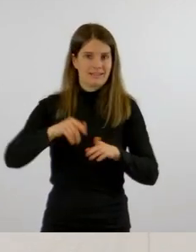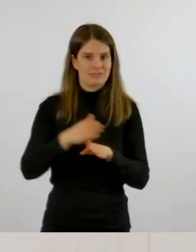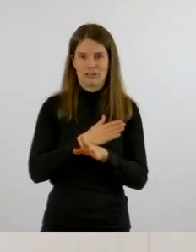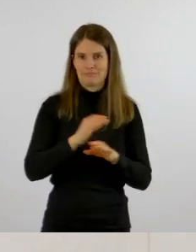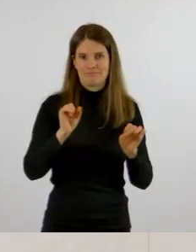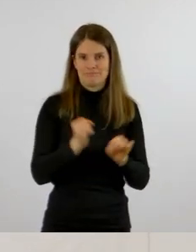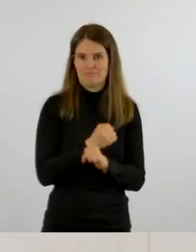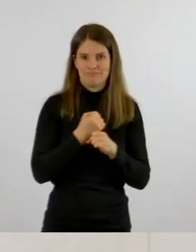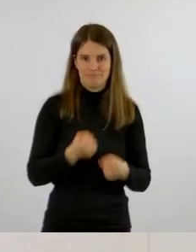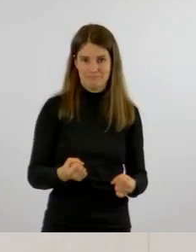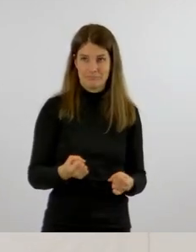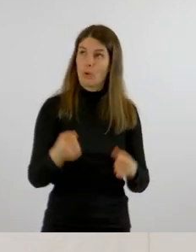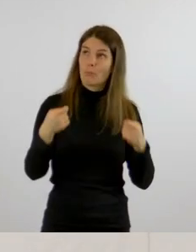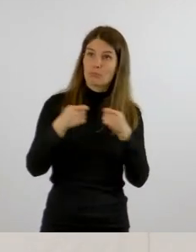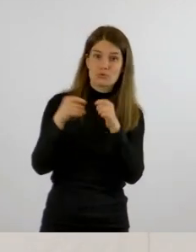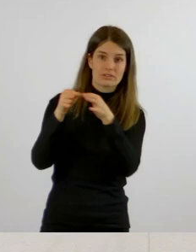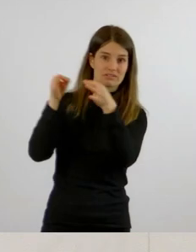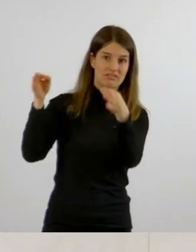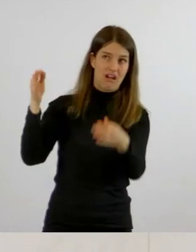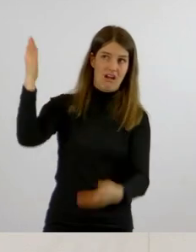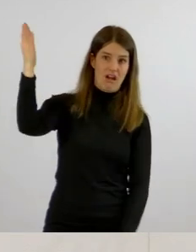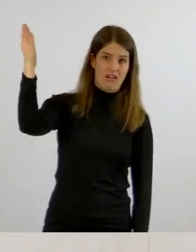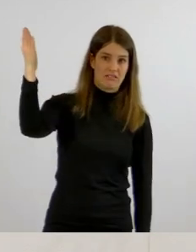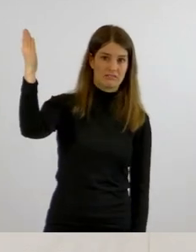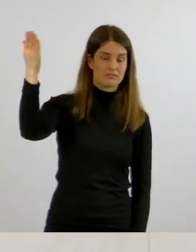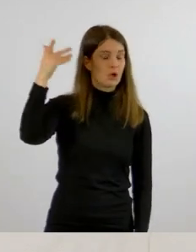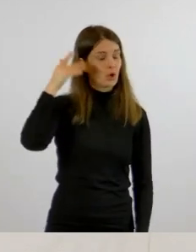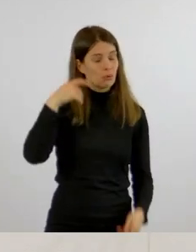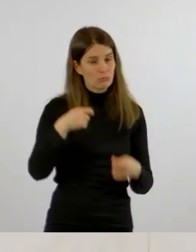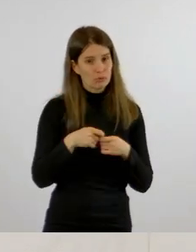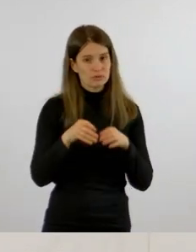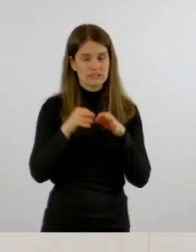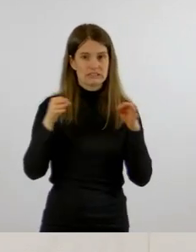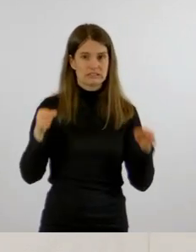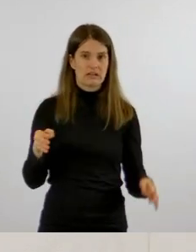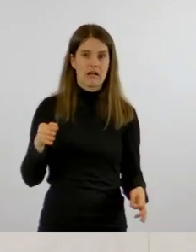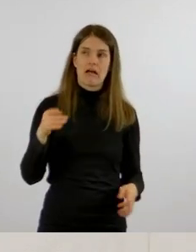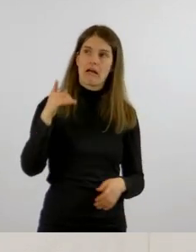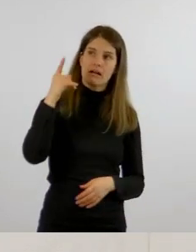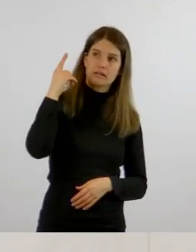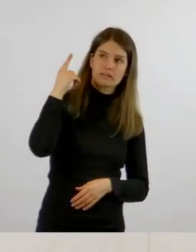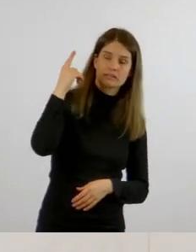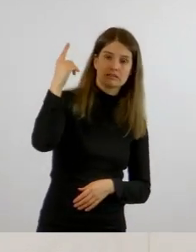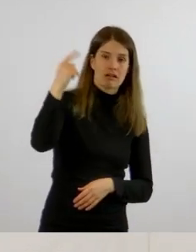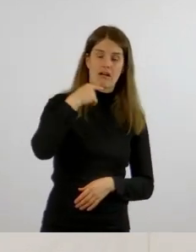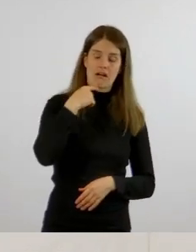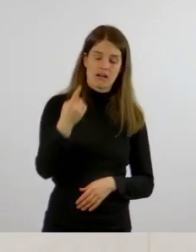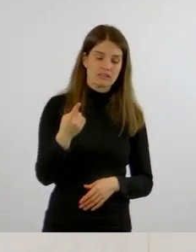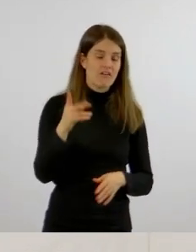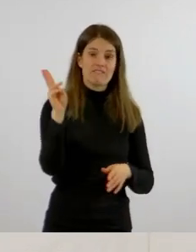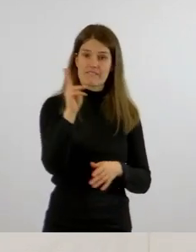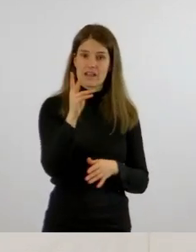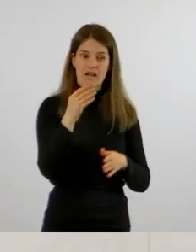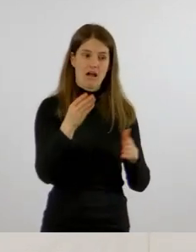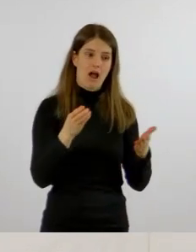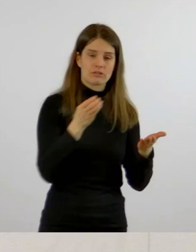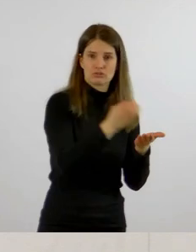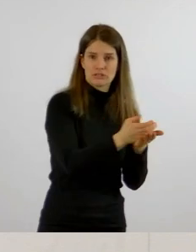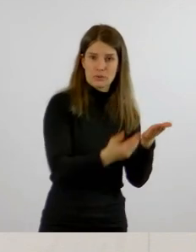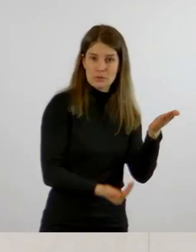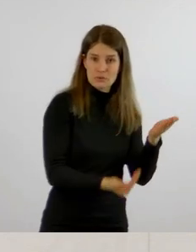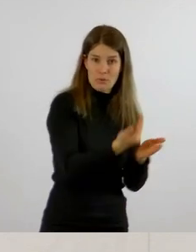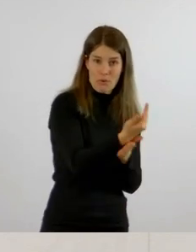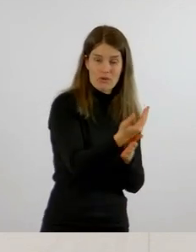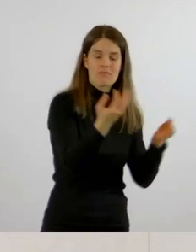Und die Antwort des Bundestages ist, wer neu beschäftigt wird, braucht die Impfung. Für die Altfälle